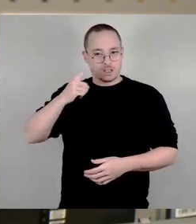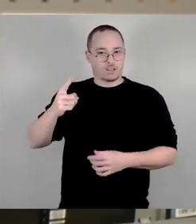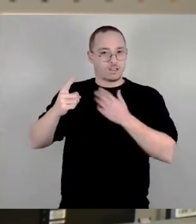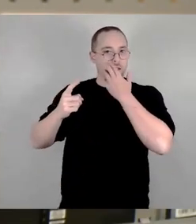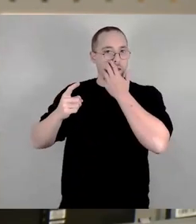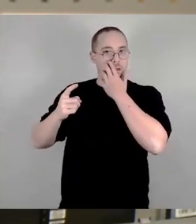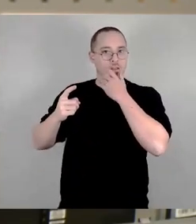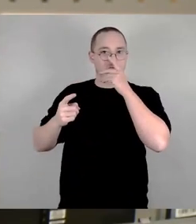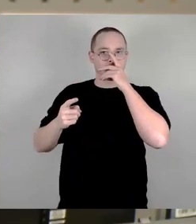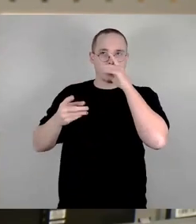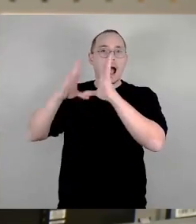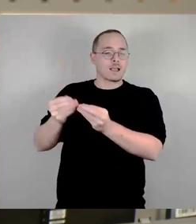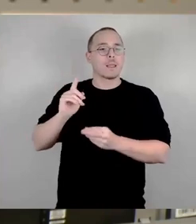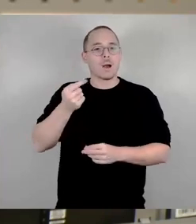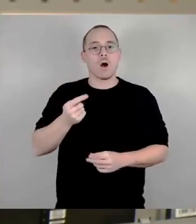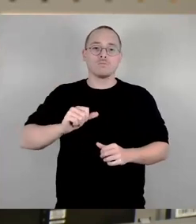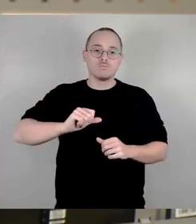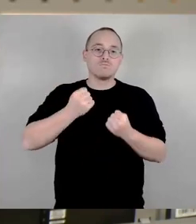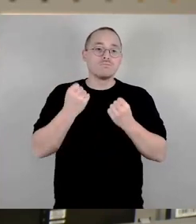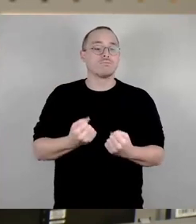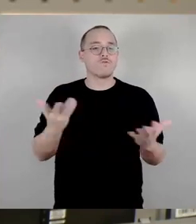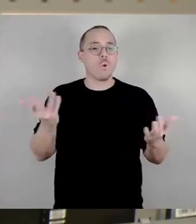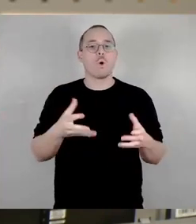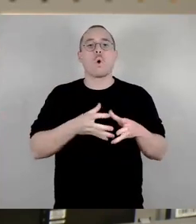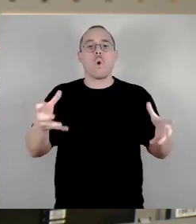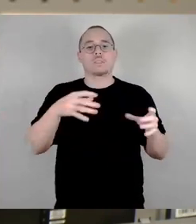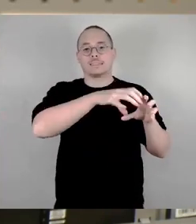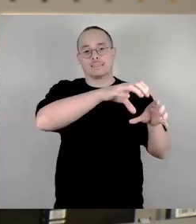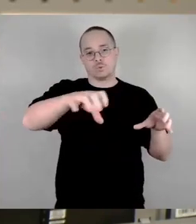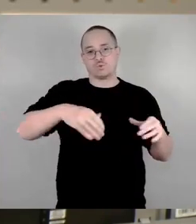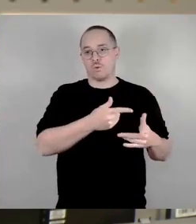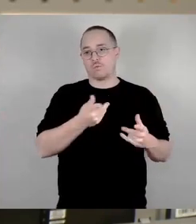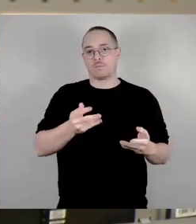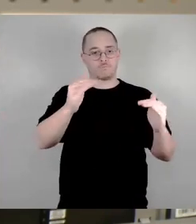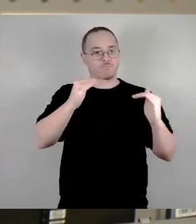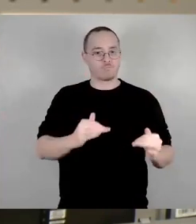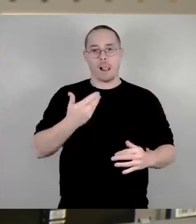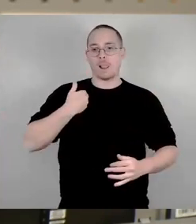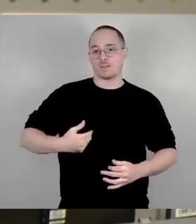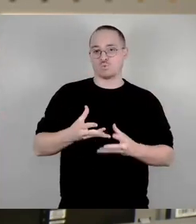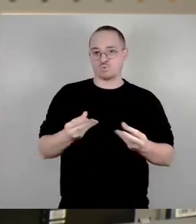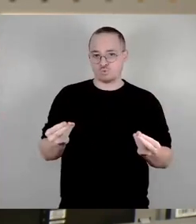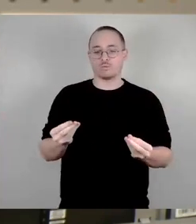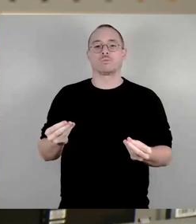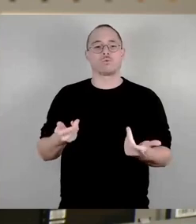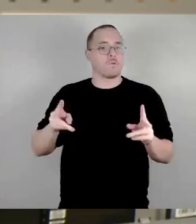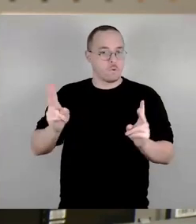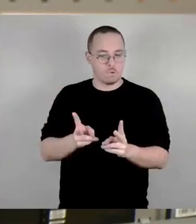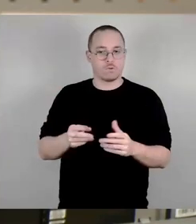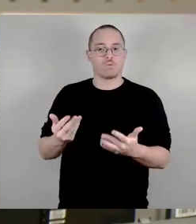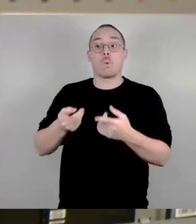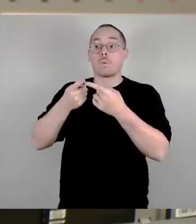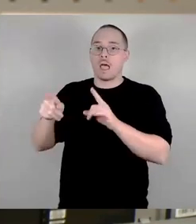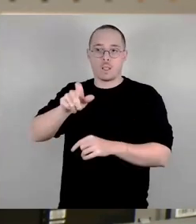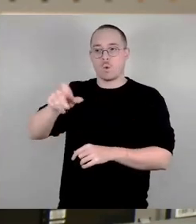eher eine Entlastung haben, sowieso schon, und andere werden belastet werden, auch Gewerbetreibende, da muss es unterschiedlich sein, es kommt auch auf die Lage